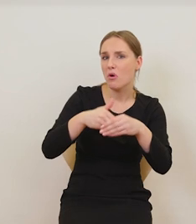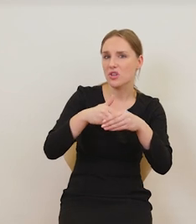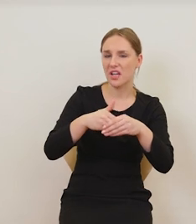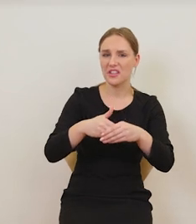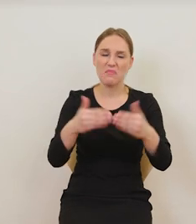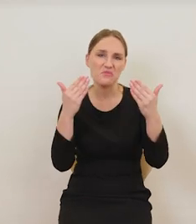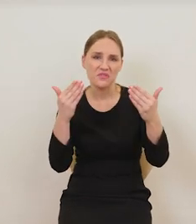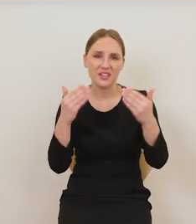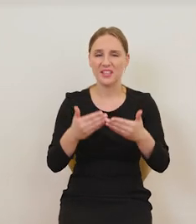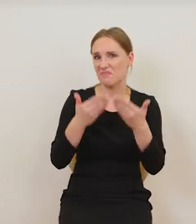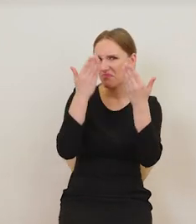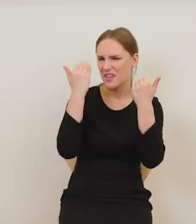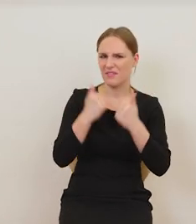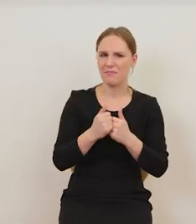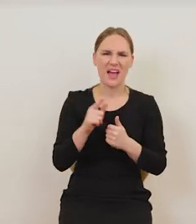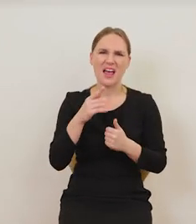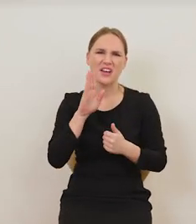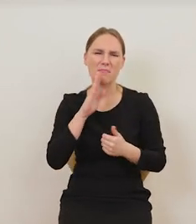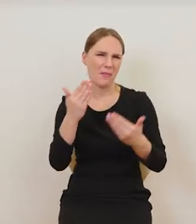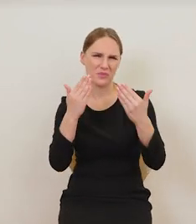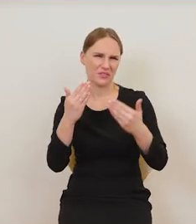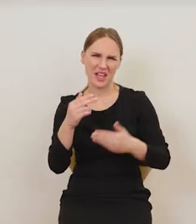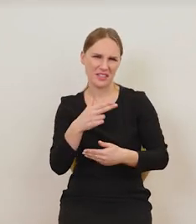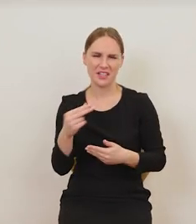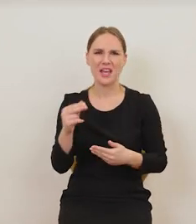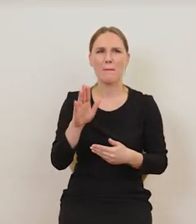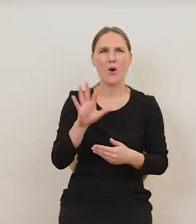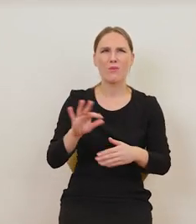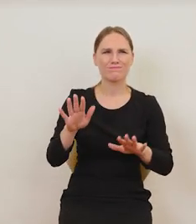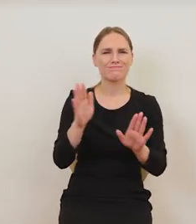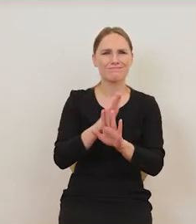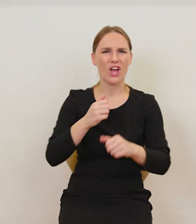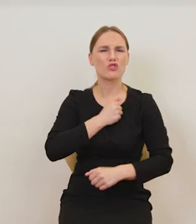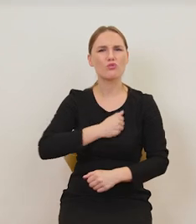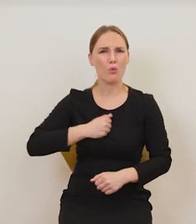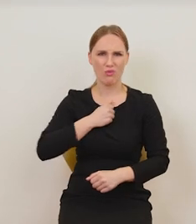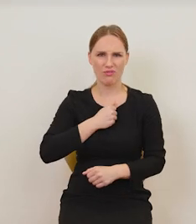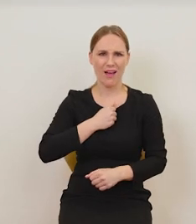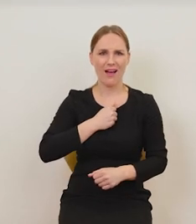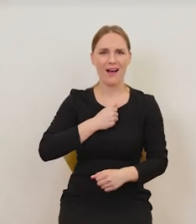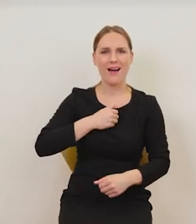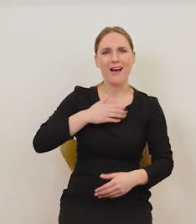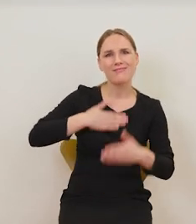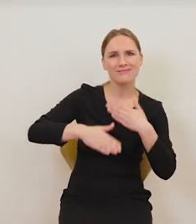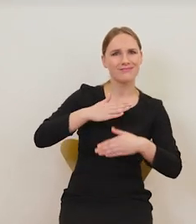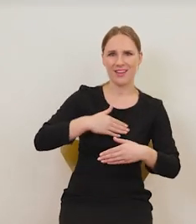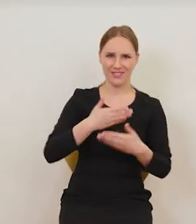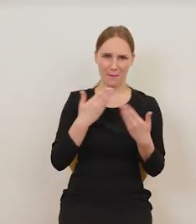Nie bardzo wygląda na przywitanie, bo scena jest raczej taka smutna, a przynajmniej nie jest radosna.